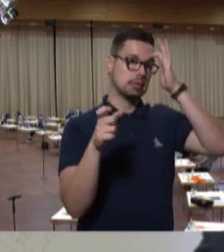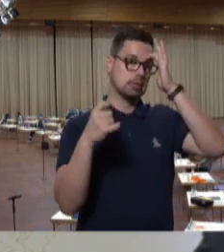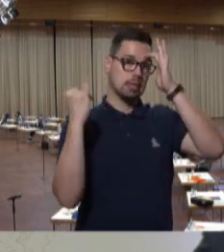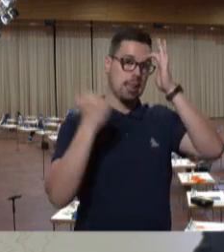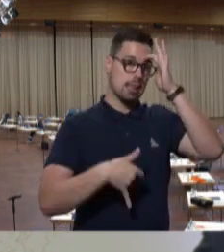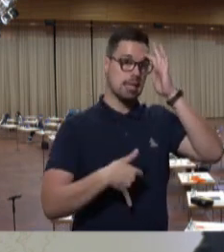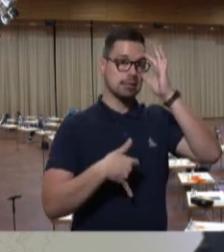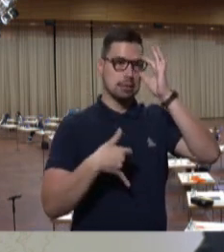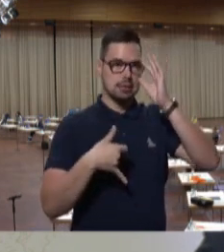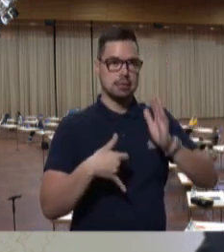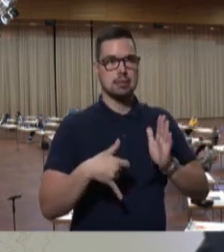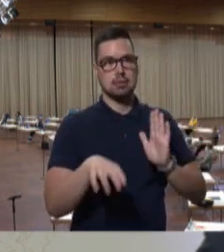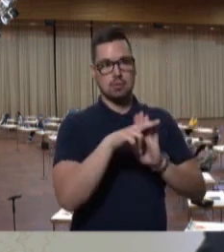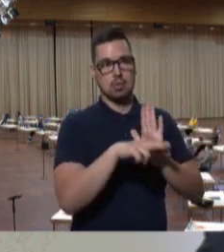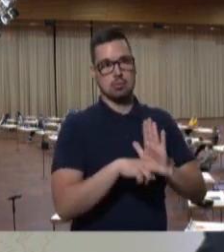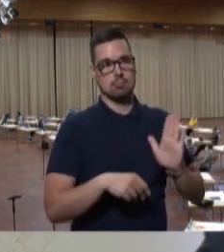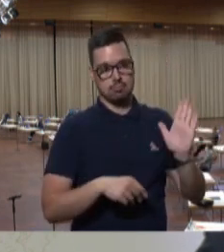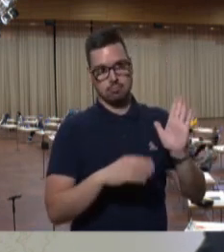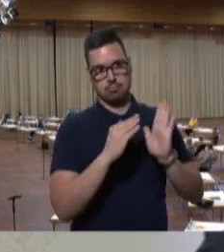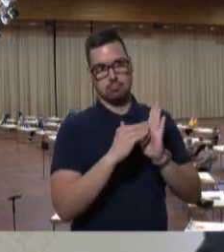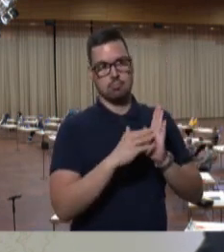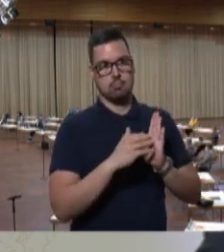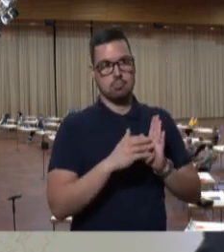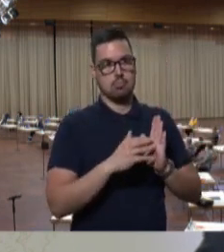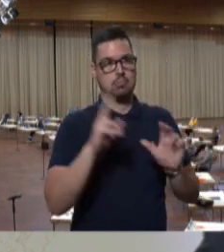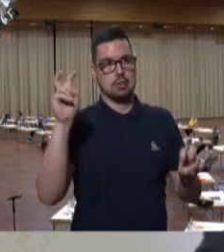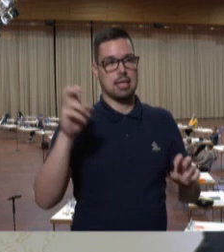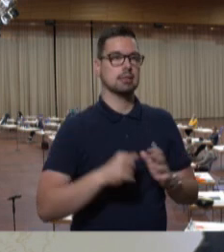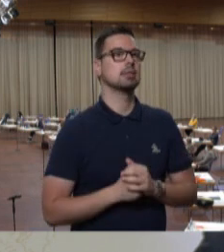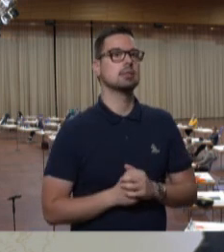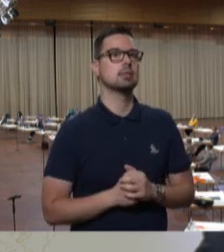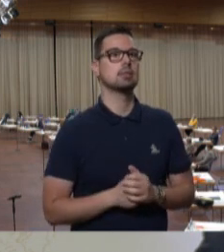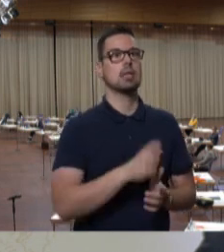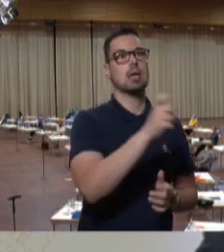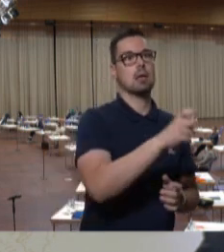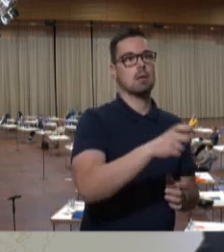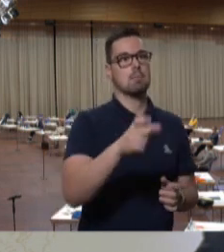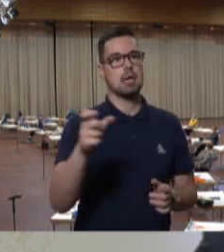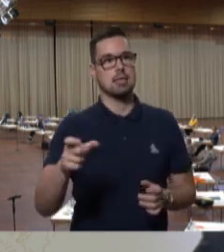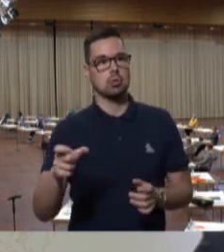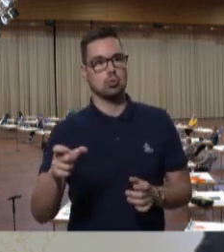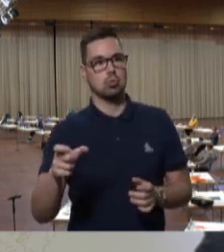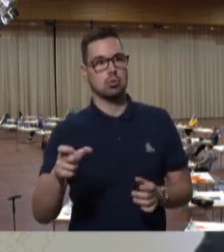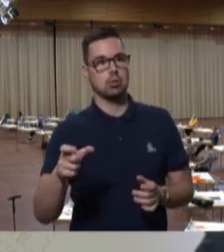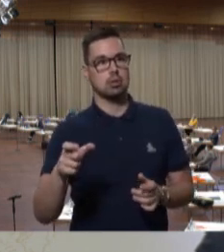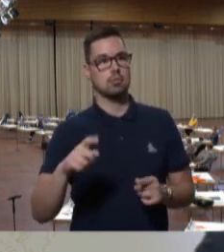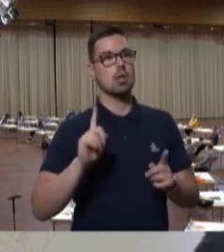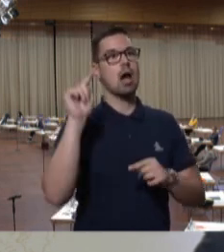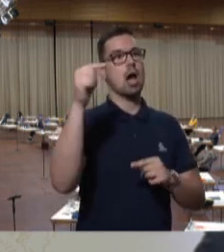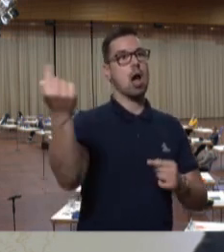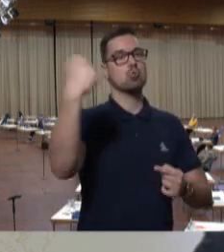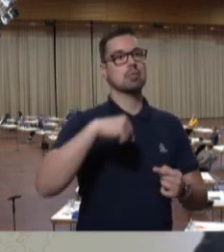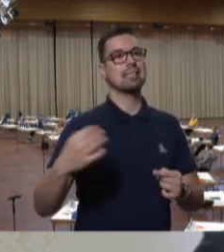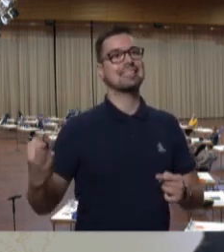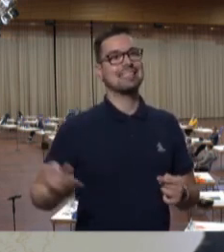-Verordnungen. Achtung, ansteigen. Ein Satz. Personen, die auf dem Land, See oder Luftweg aus dem Ausland in das Saarland